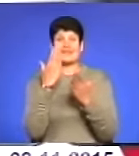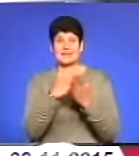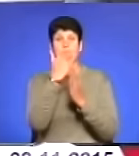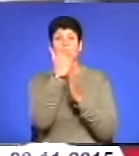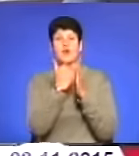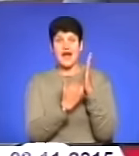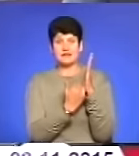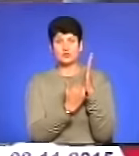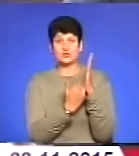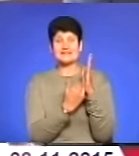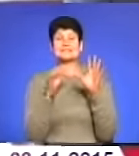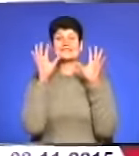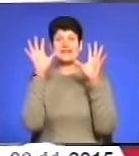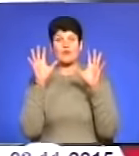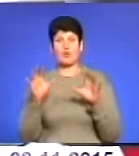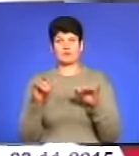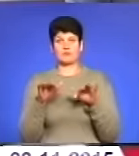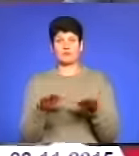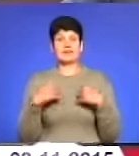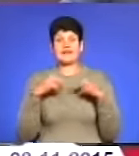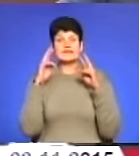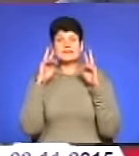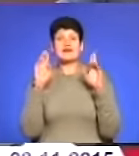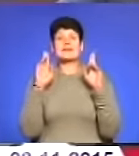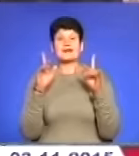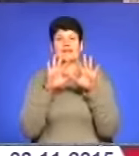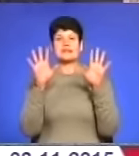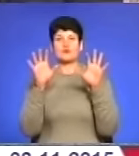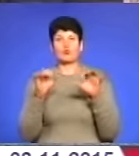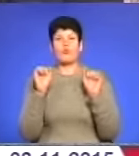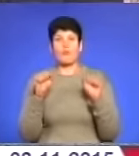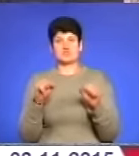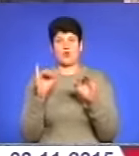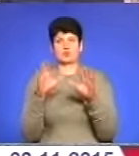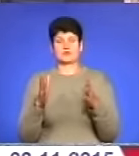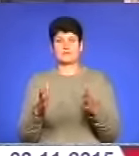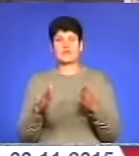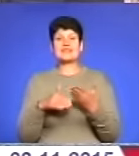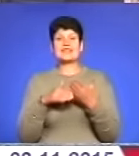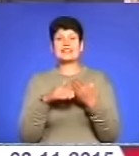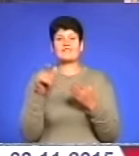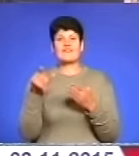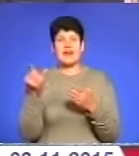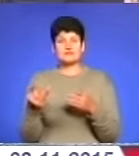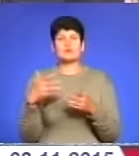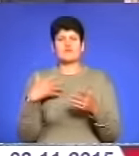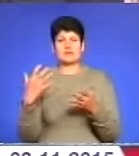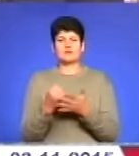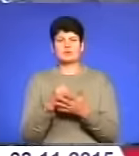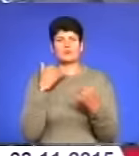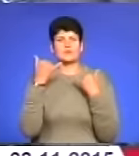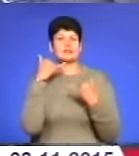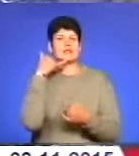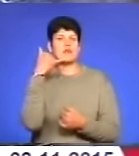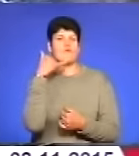законних процедур, я не знаю, як незаконно можна узаконити. З інвестором нам вдалося поспілкуватись лише телефоном.